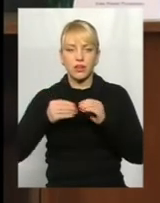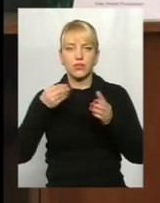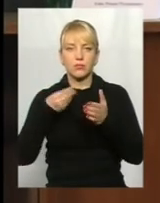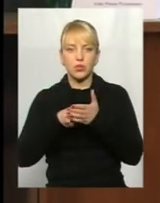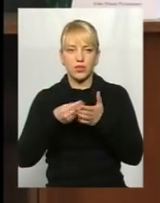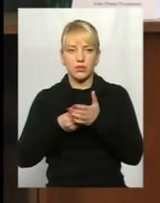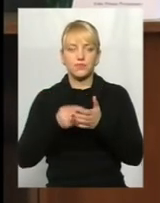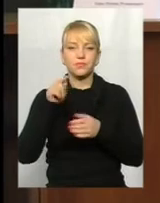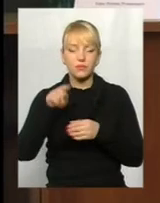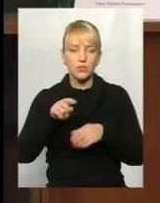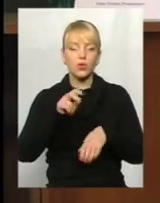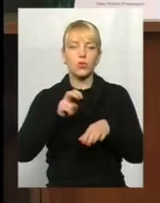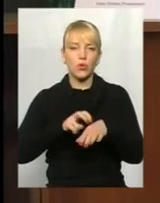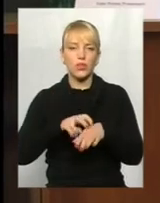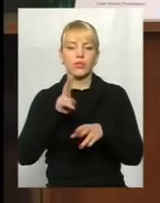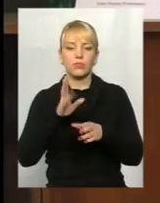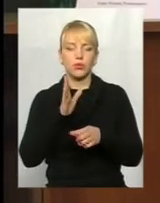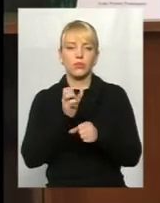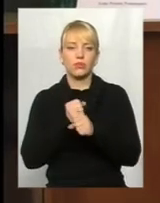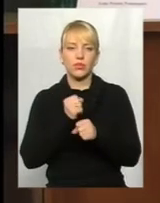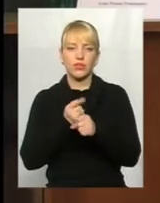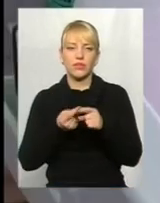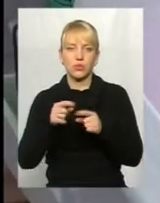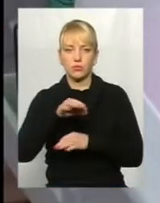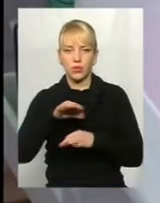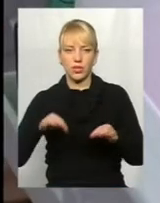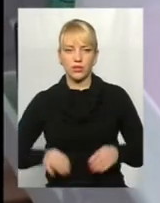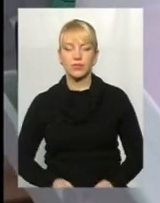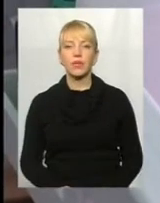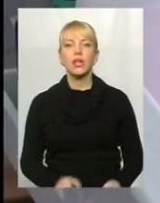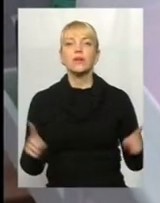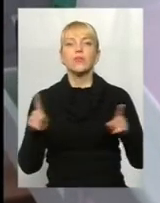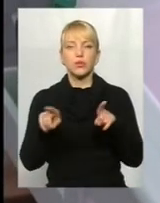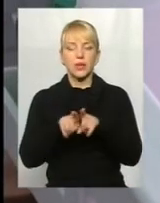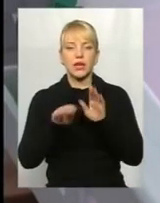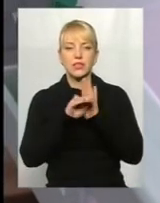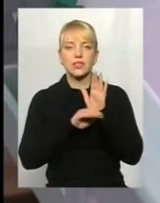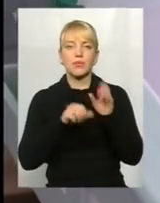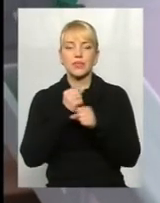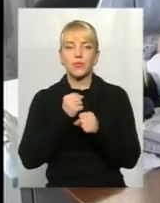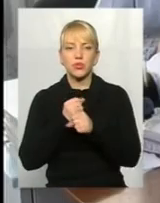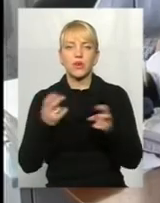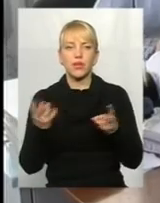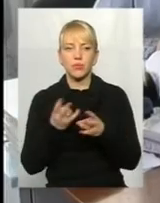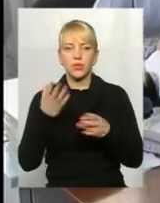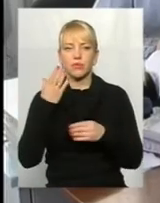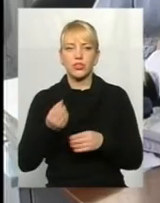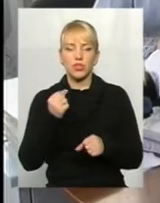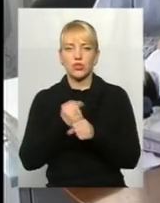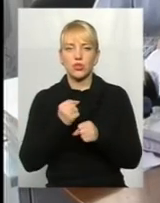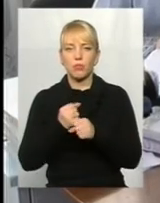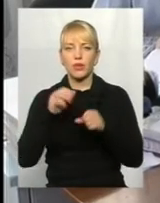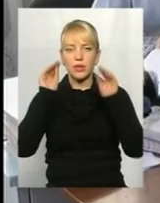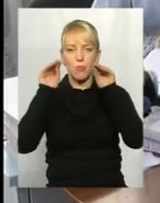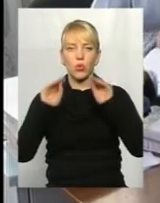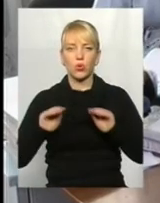того лікаря, який буде працювати в цьому проєкті. Та щоб така система запрацювала, потрібно ще розробити протоколи